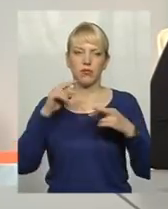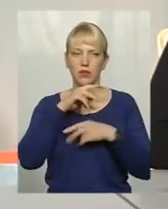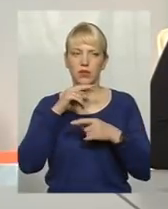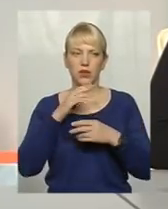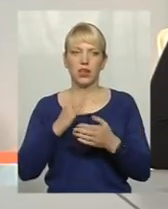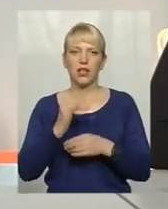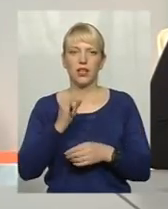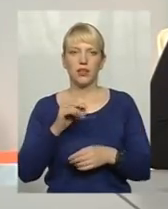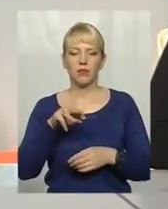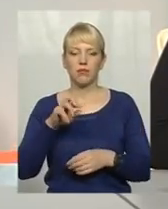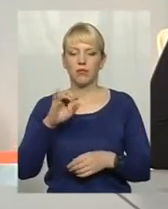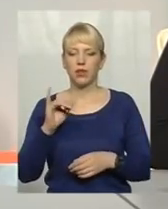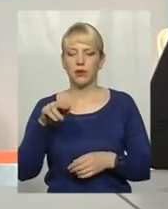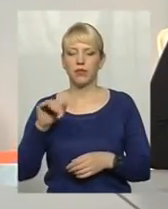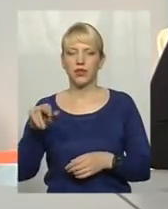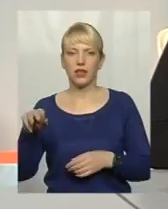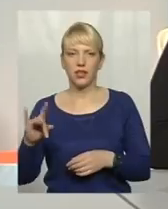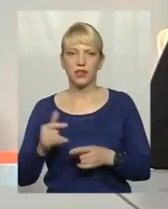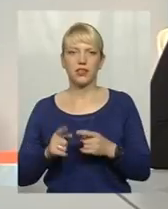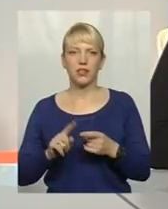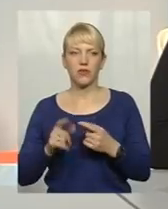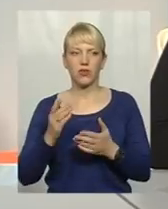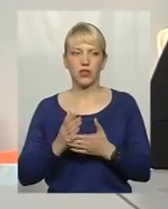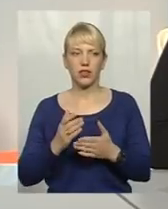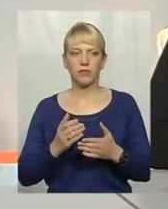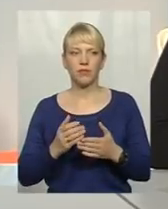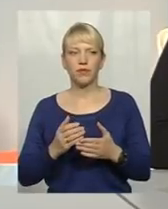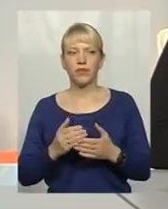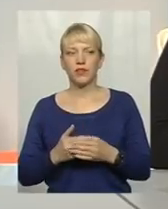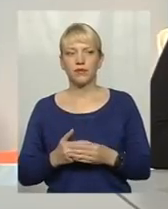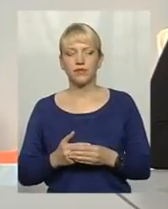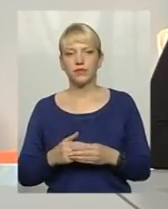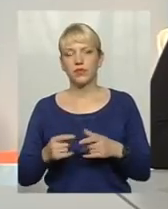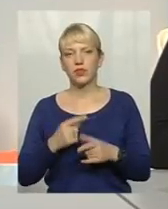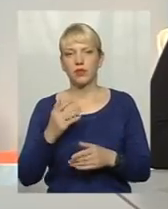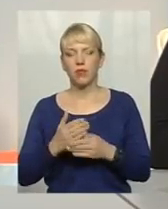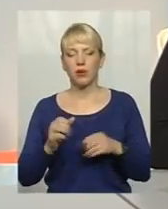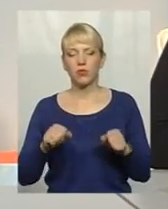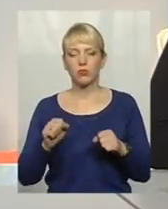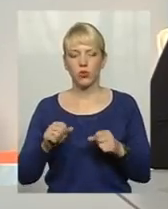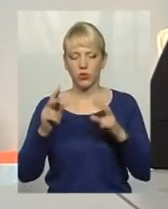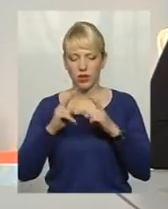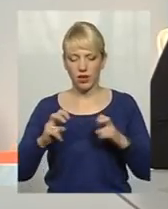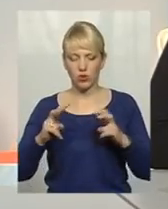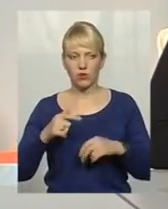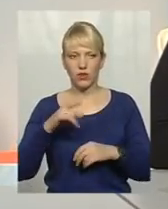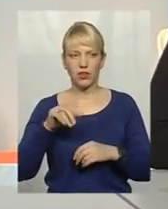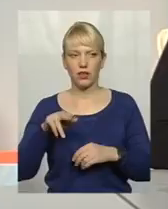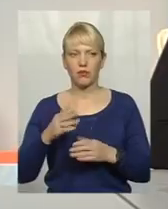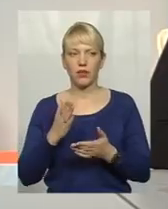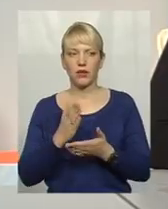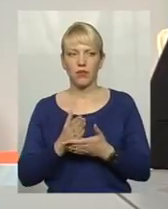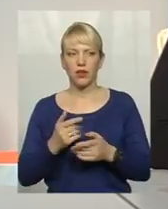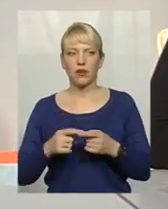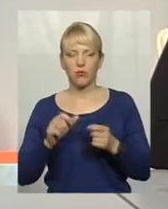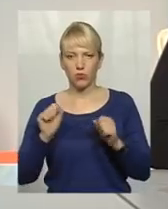інгибітери нейромінідази. До них відноситься осельтамівір, заманівір. Чи маємо ми змогу діагностувати грип? Ми маємо його змогу